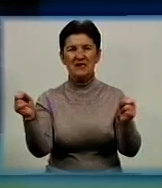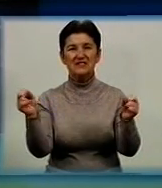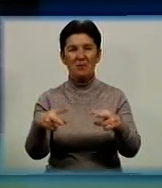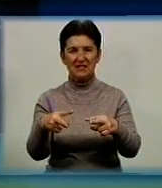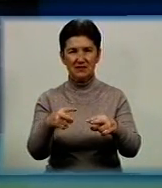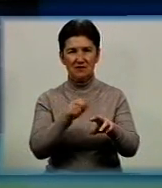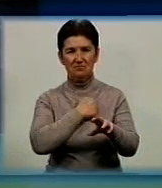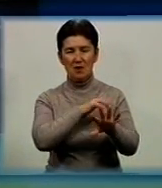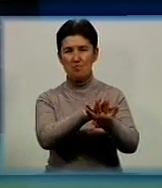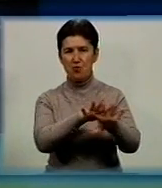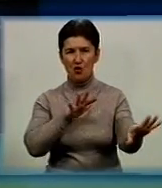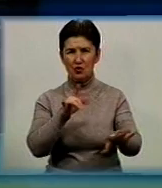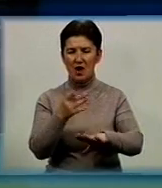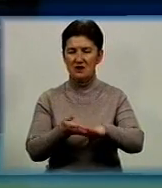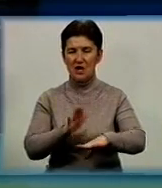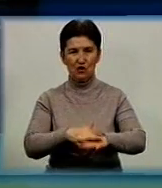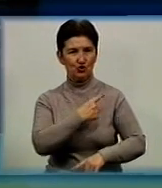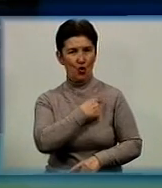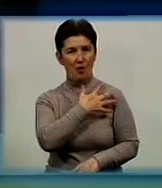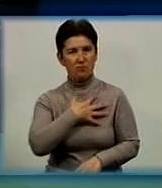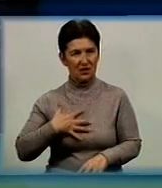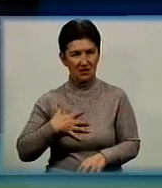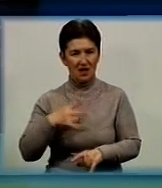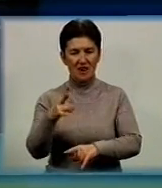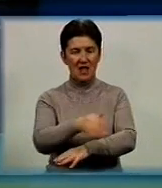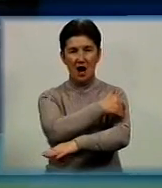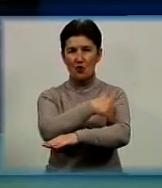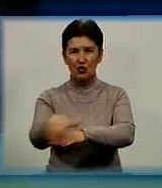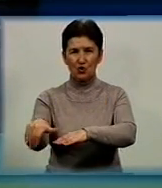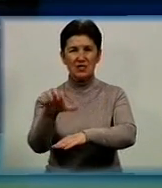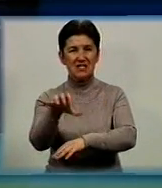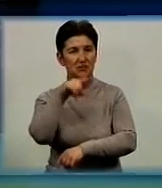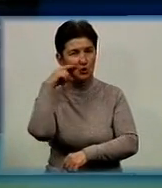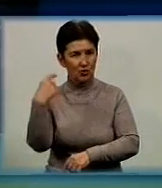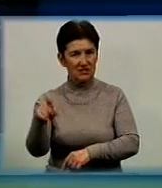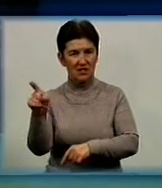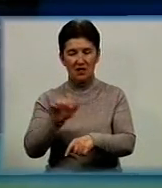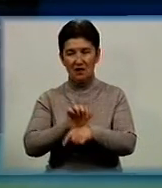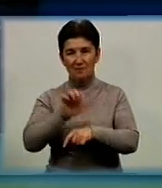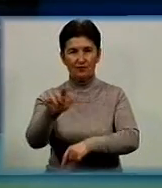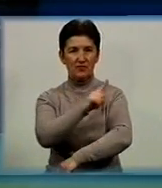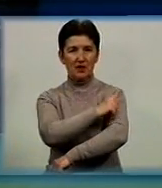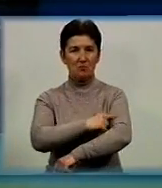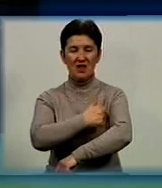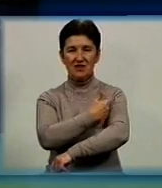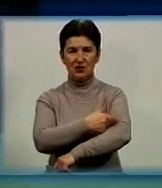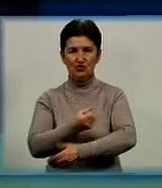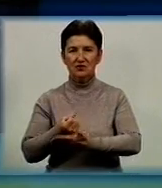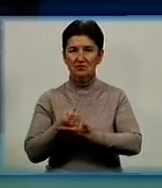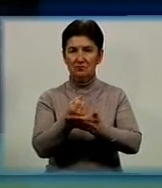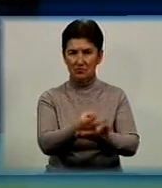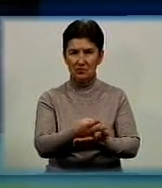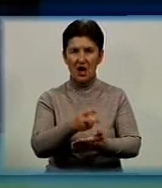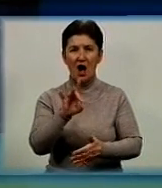Віктор Гаркавенко був тяжко поранений на кордоні з Росією у липні минулого року. Віктора доправили до медичного закладу у містечку Гукове